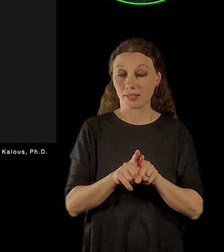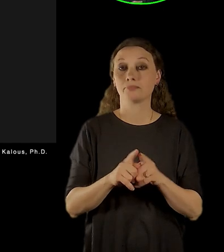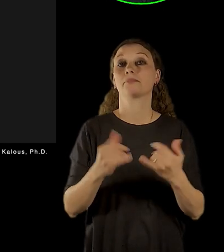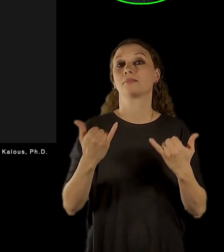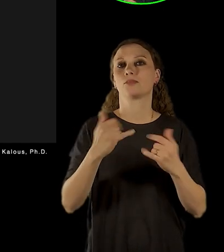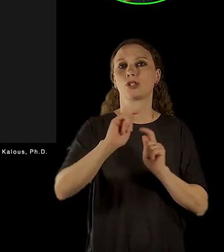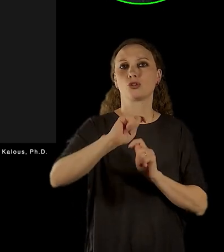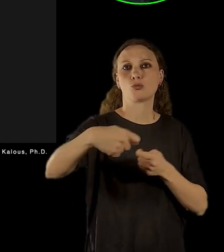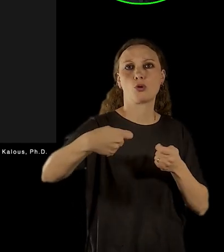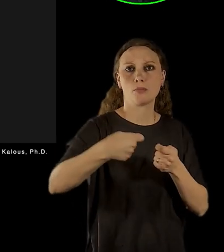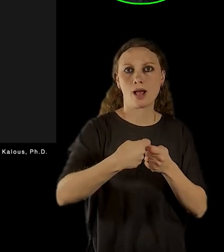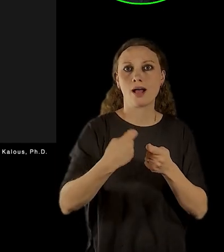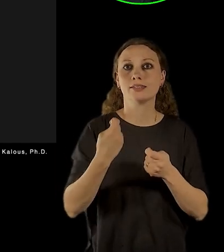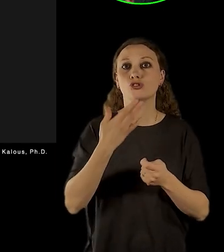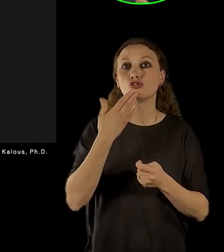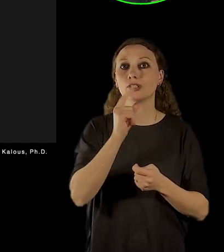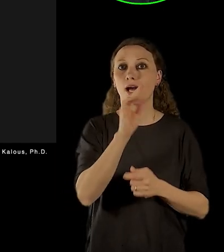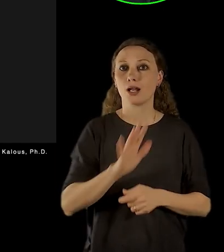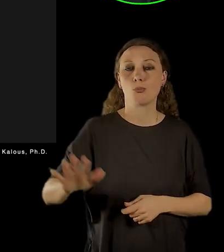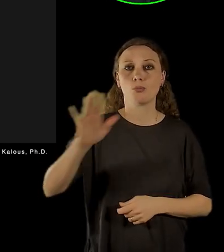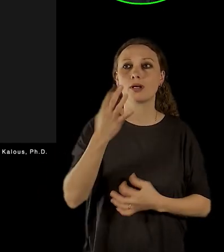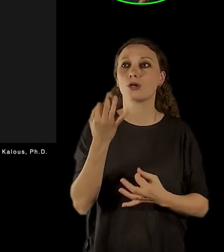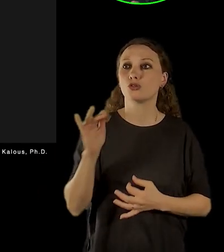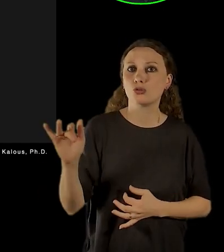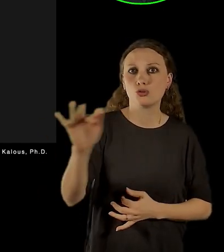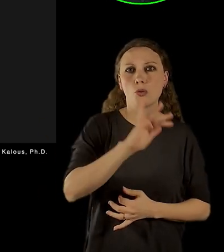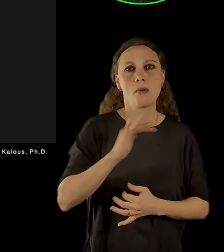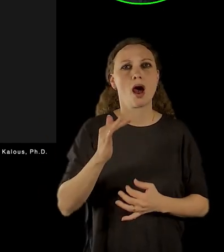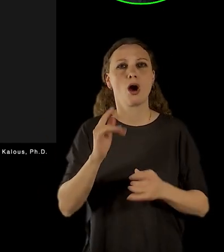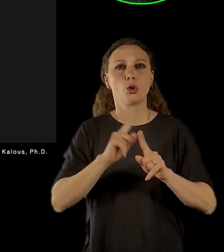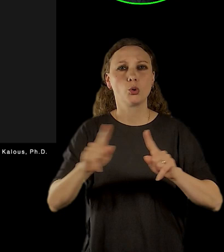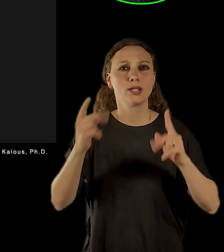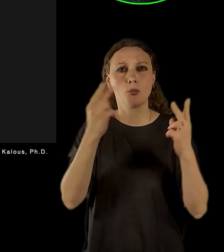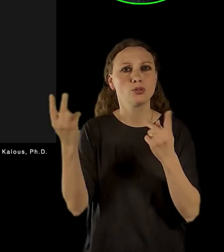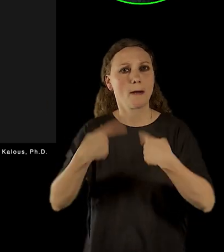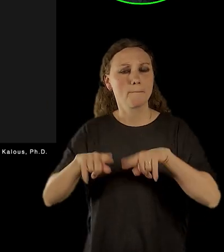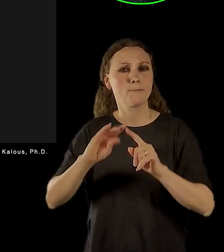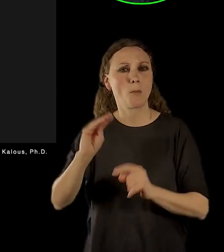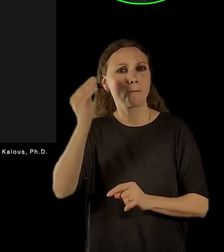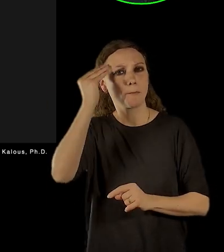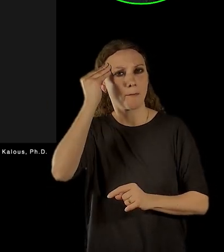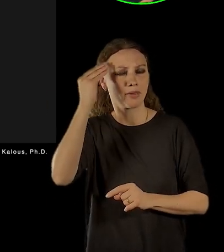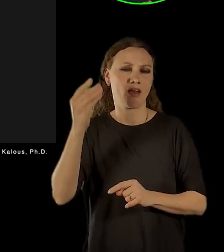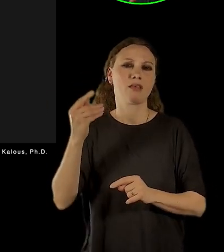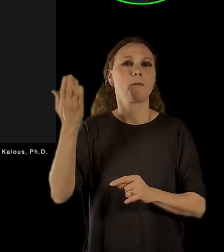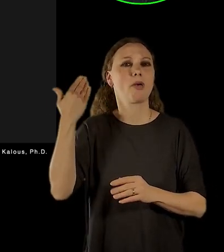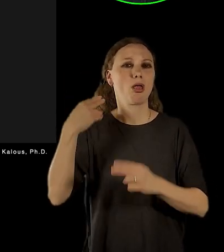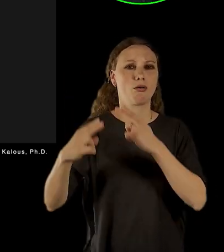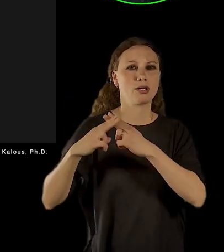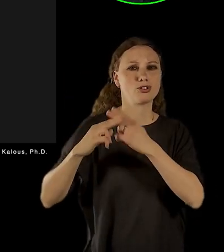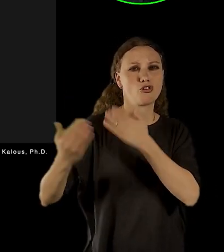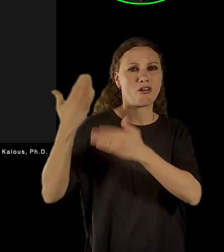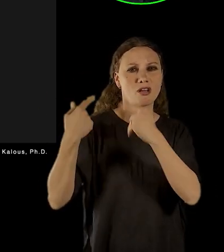paměťové instituce v rámci České republiky, vedle toho jsme členy Asociace Muzeí a Galerí a